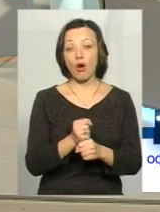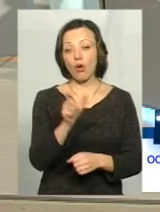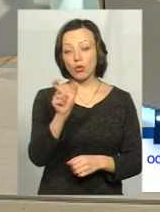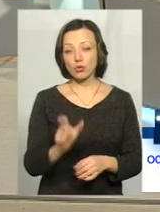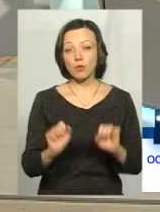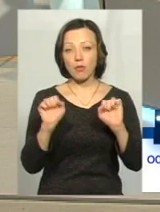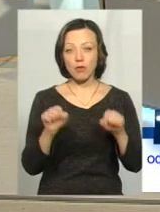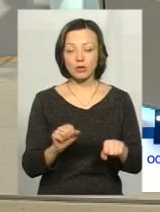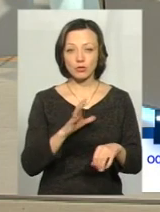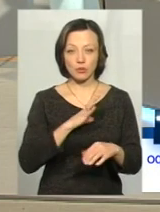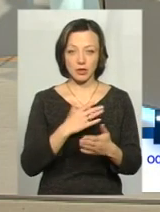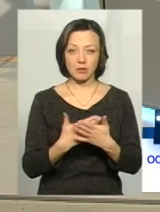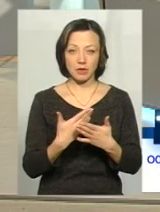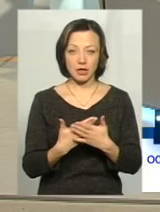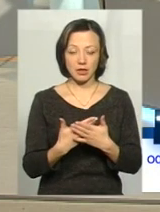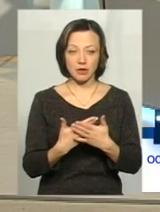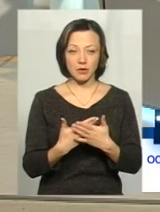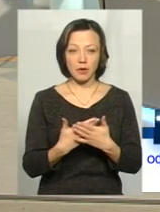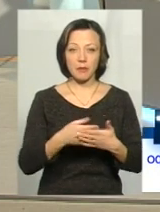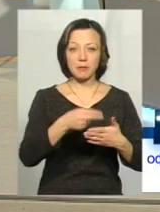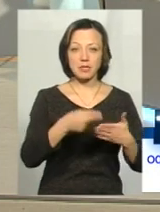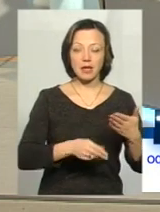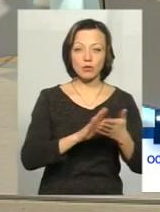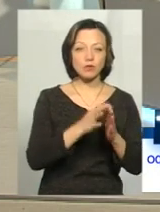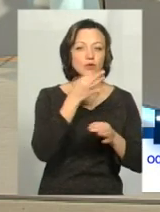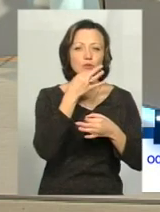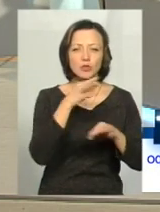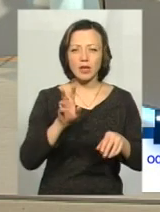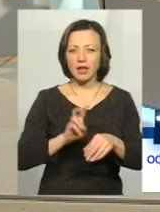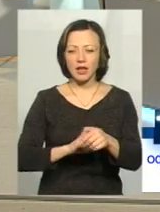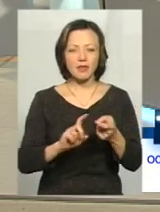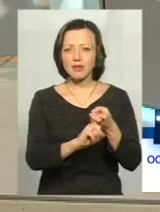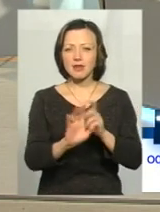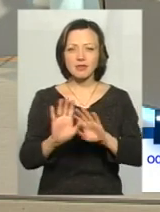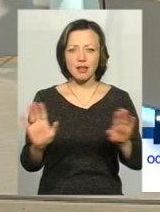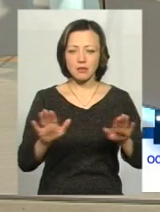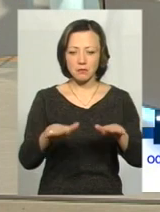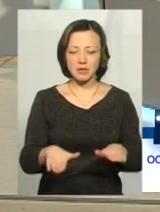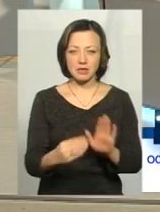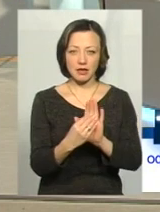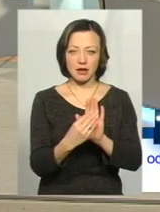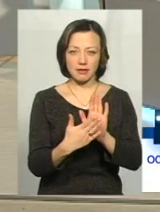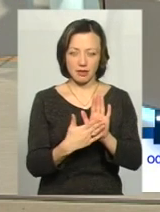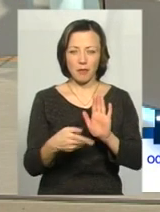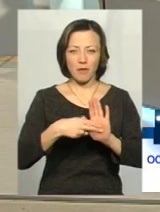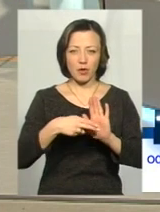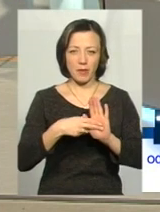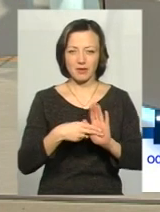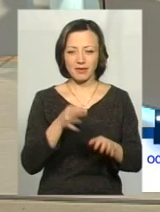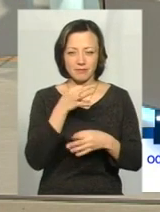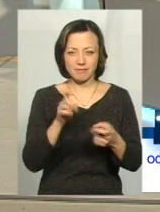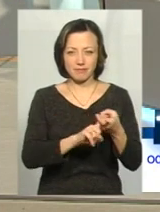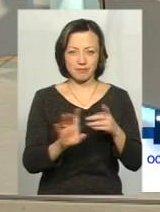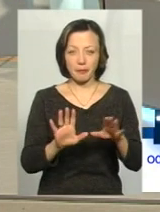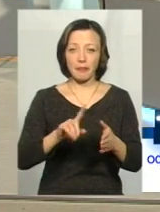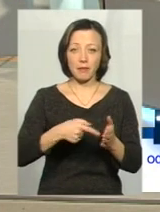особа може буде укласти договір з будь-яким лікарем, незалежно від місця реєстрації. Наприклад, якщо